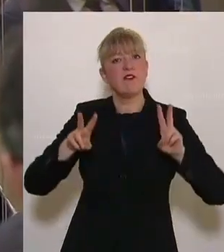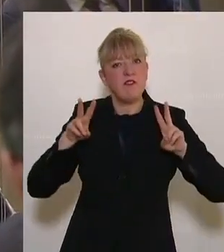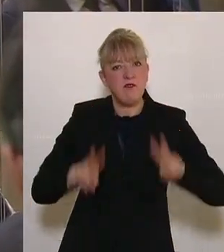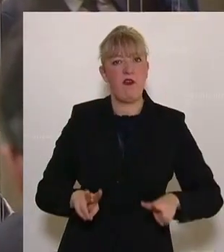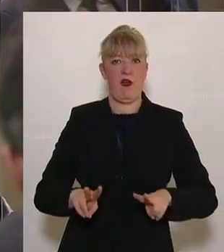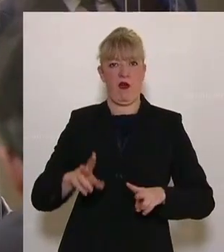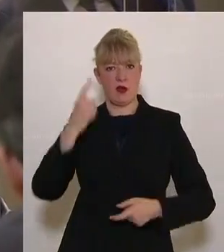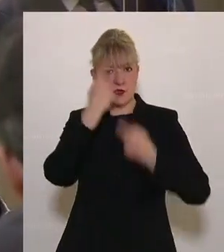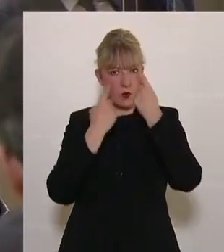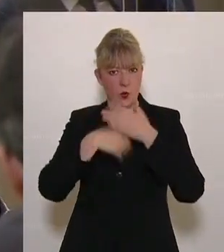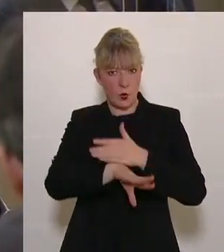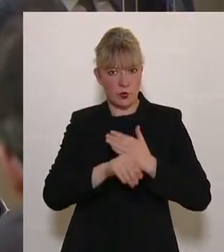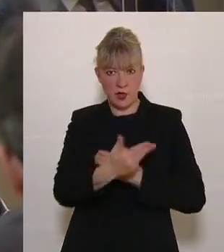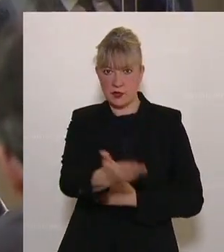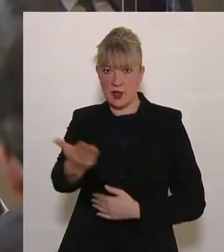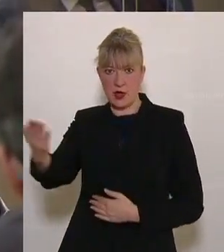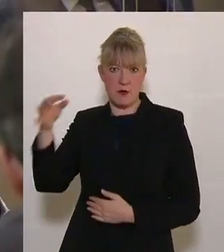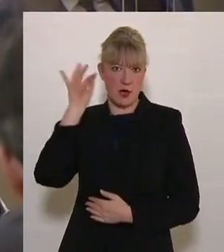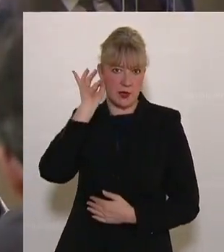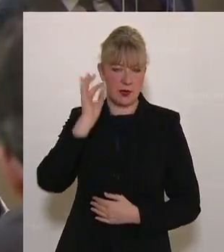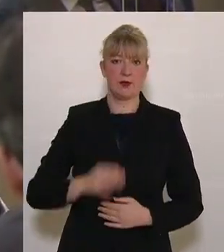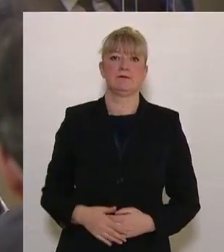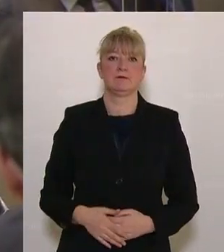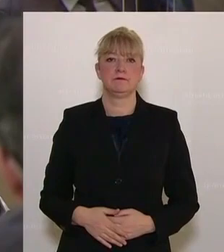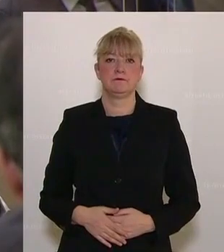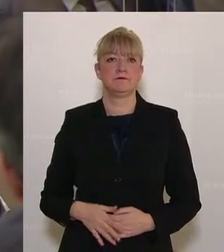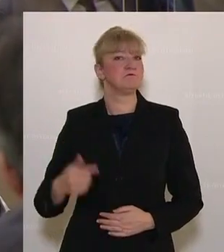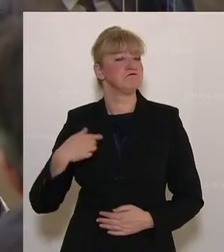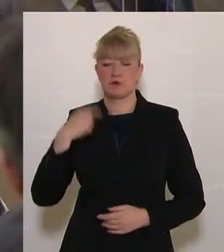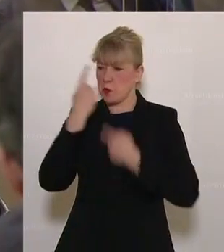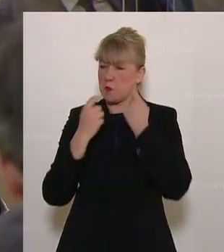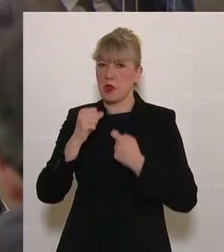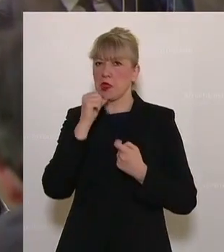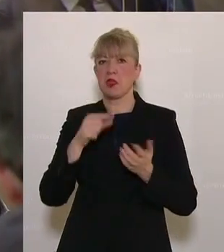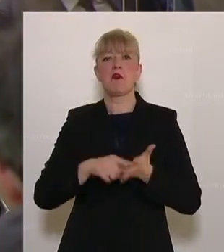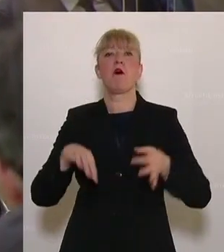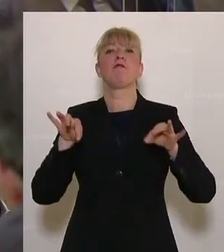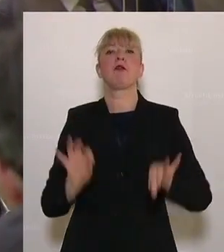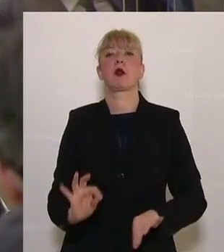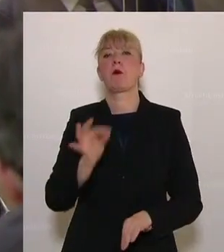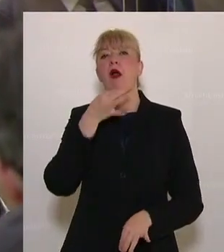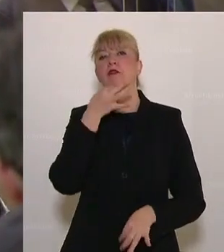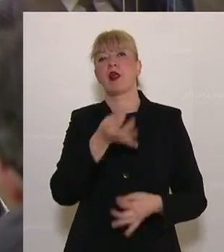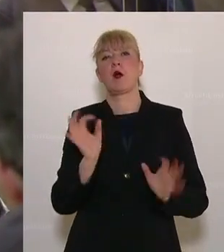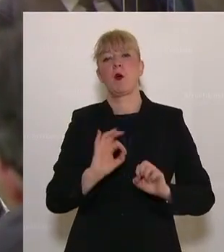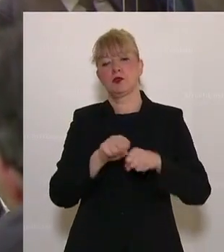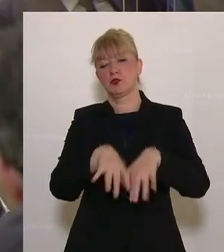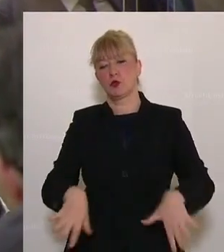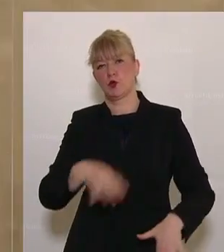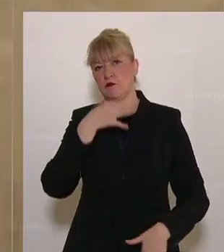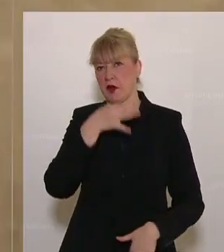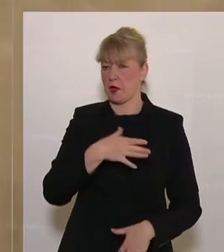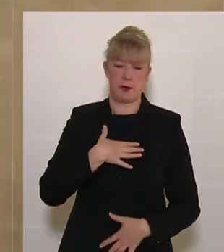Unternehmerinnen und Unternehmer und nicht um Formalfragen oder Strukturfragen.